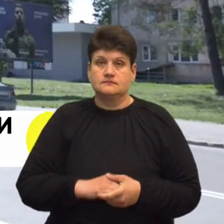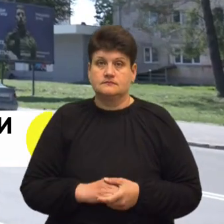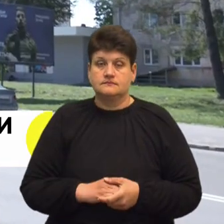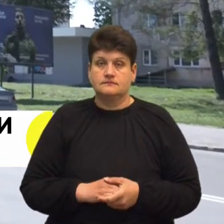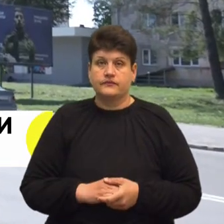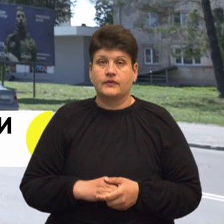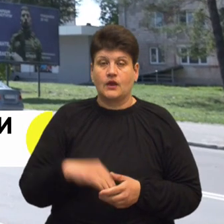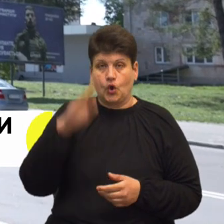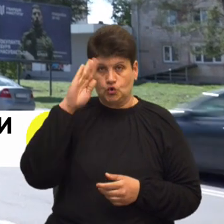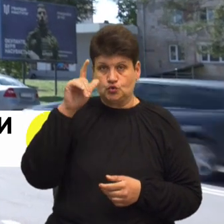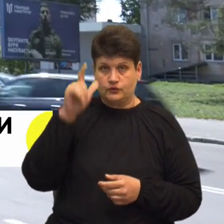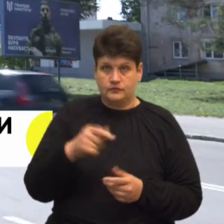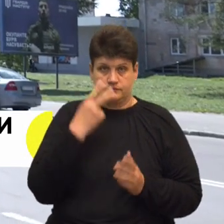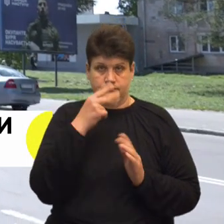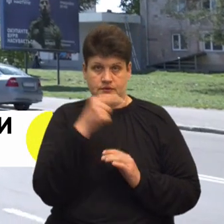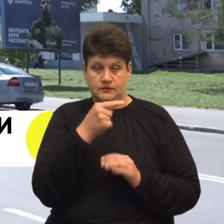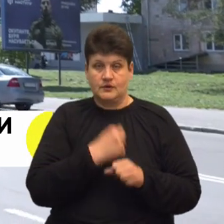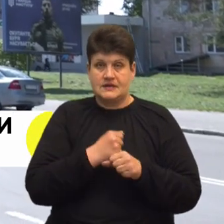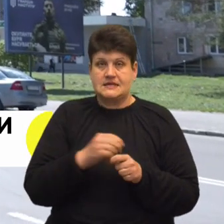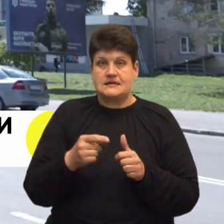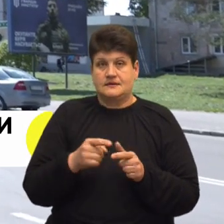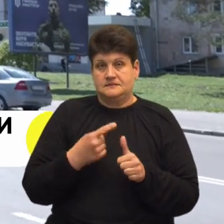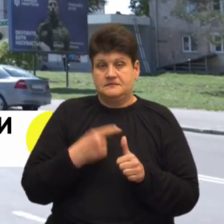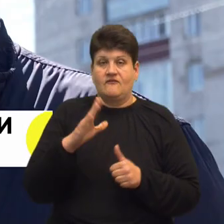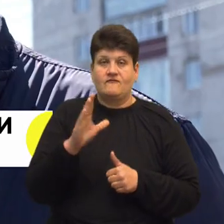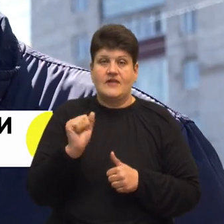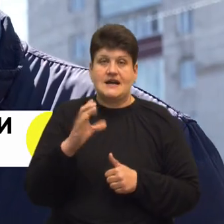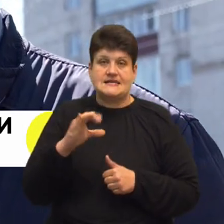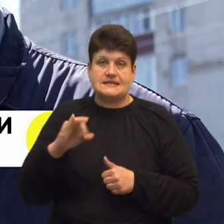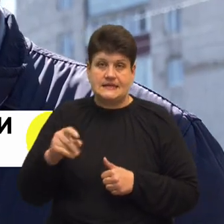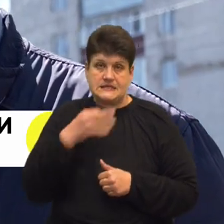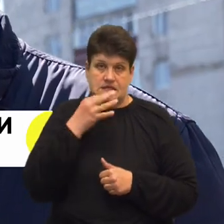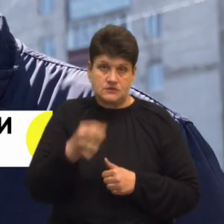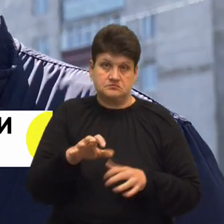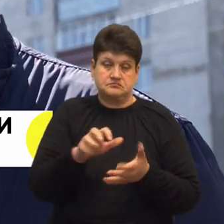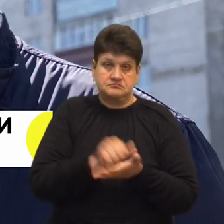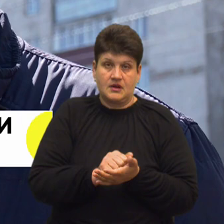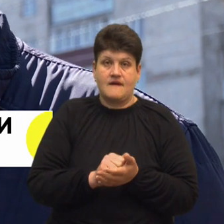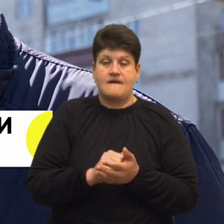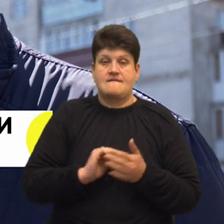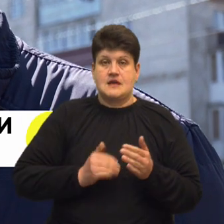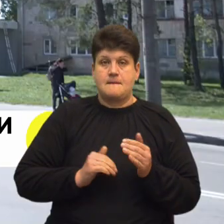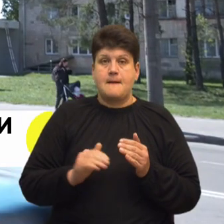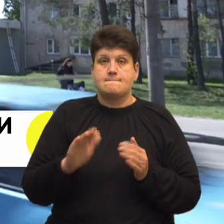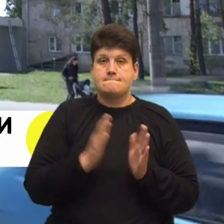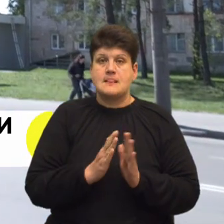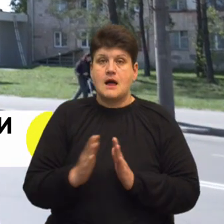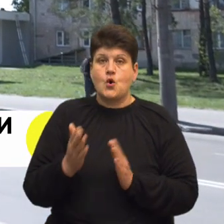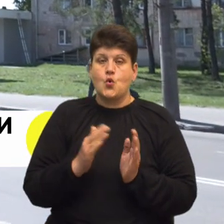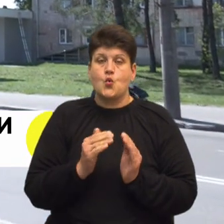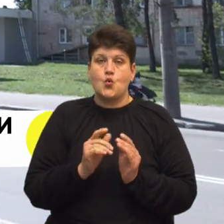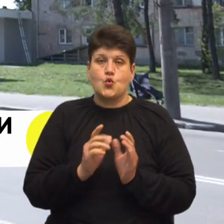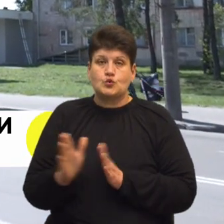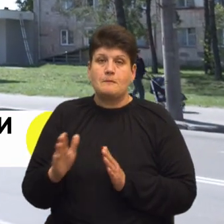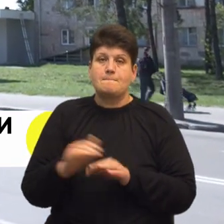Чоловік, на якого вказав робітник, назвався Василем. Розповів, що їх найняла фірма «Благоустрій Тернопіль». На запитання, що роблять на